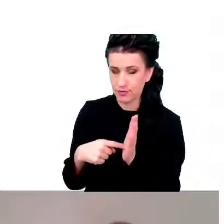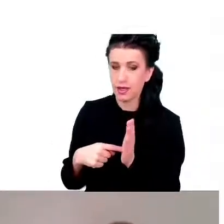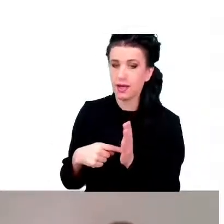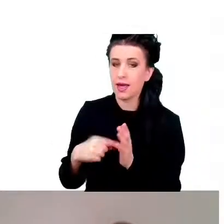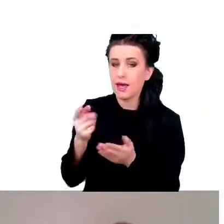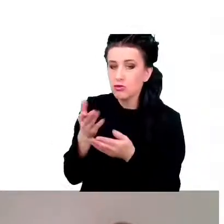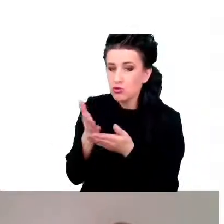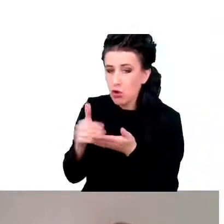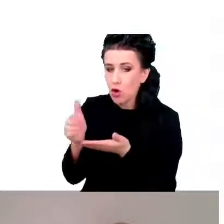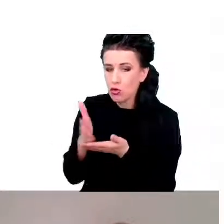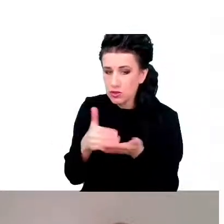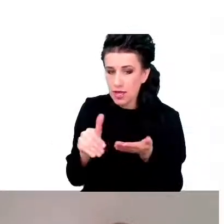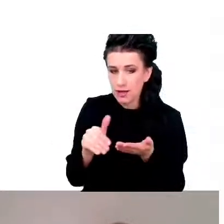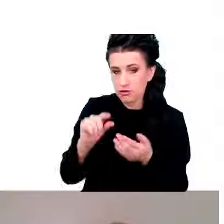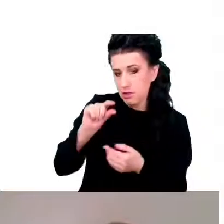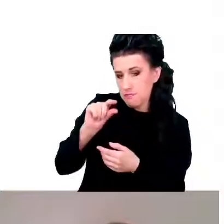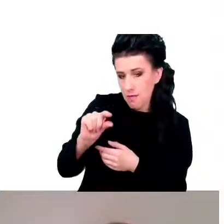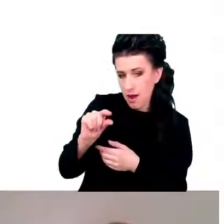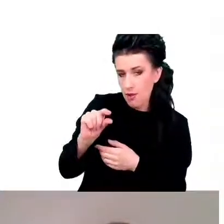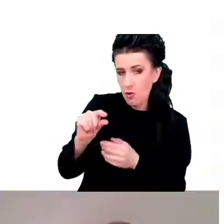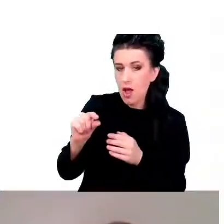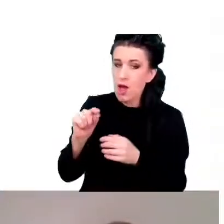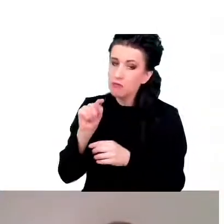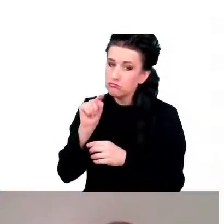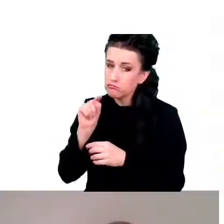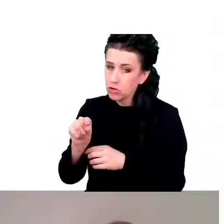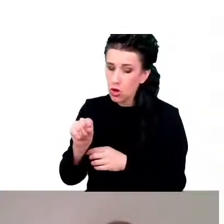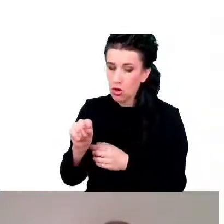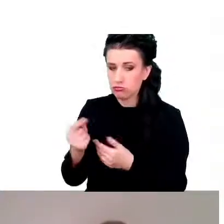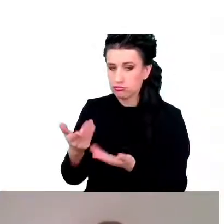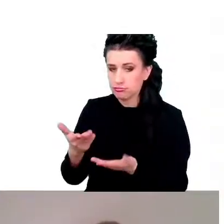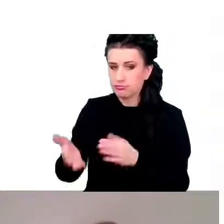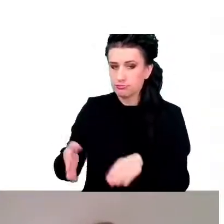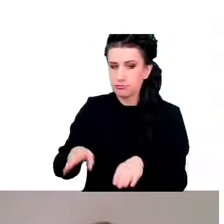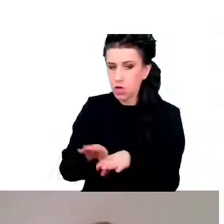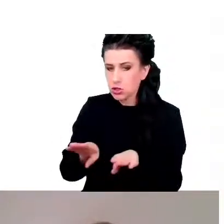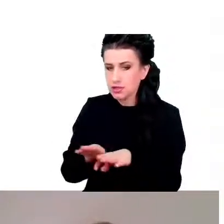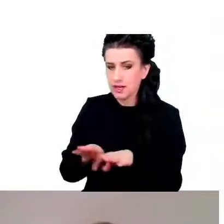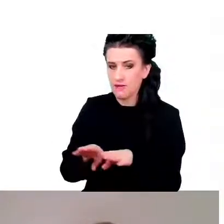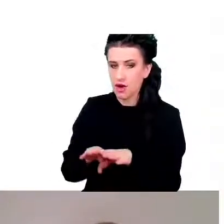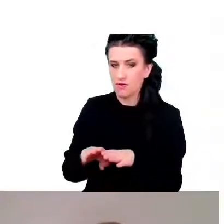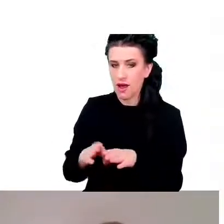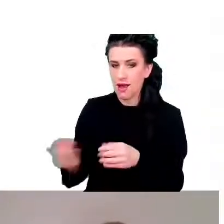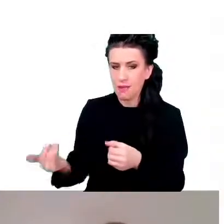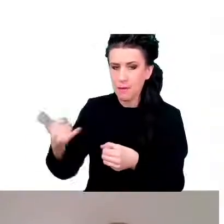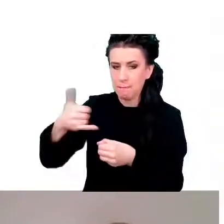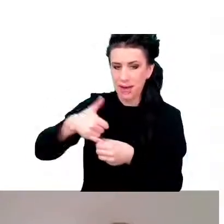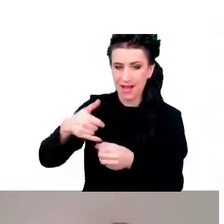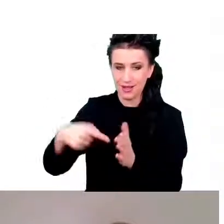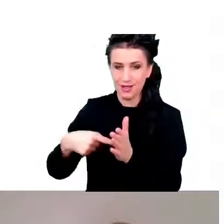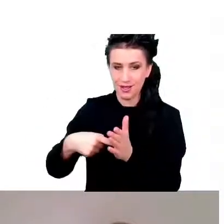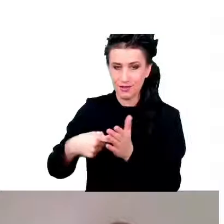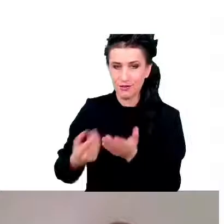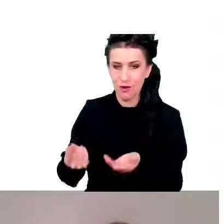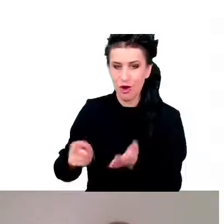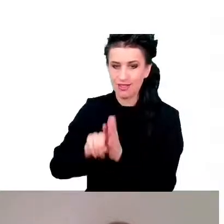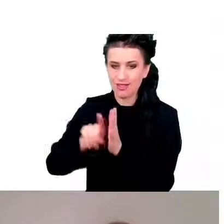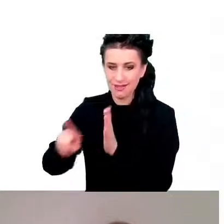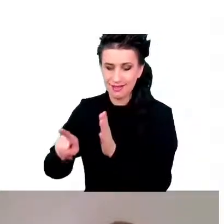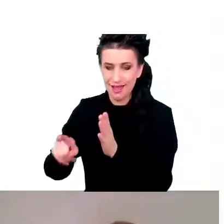takim podstawowym paliwem dla